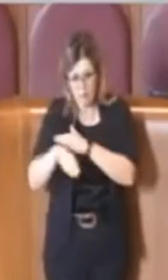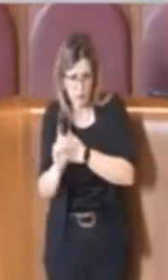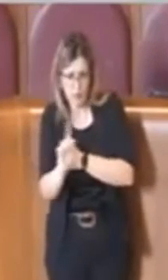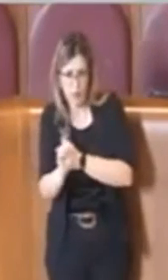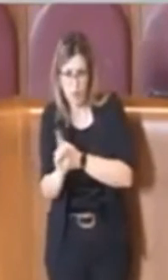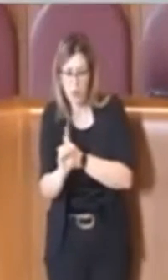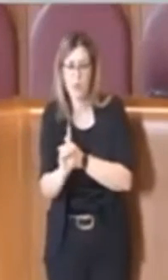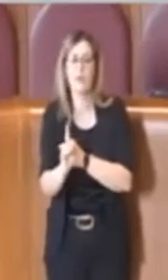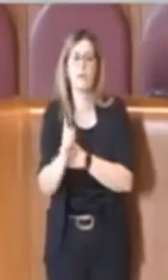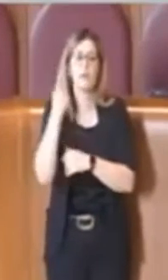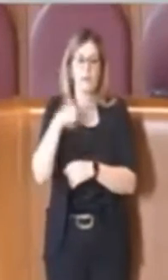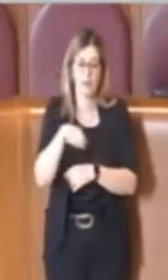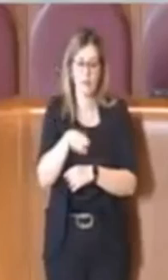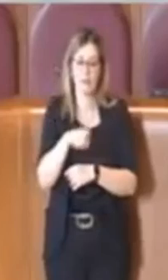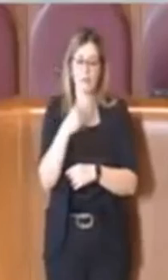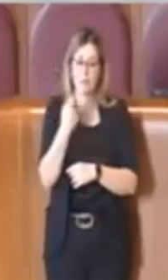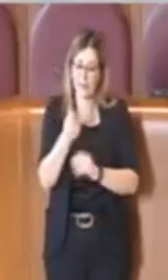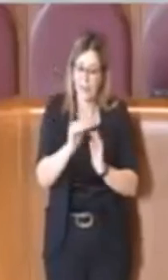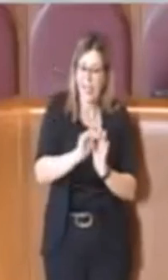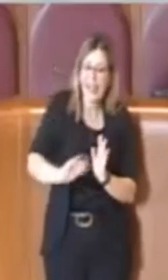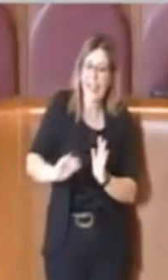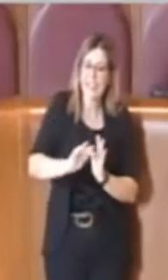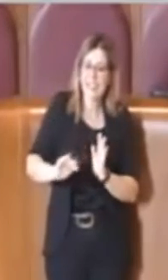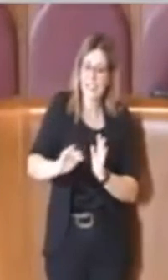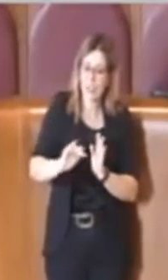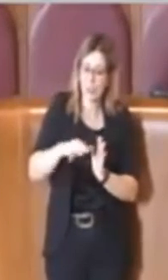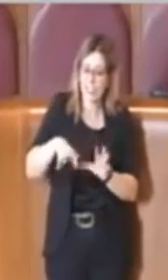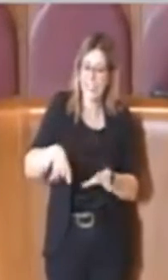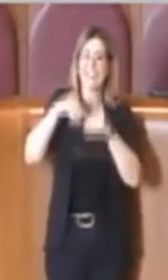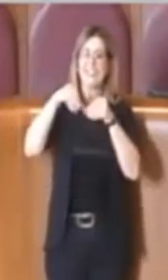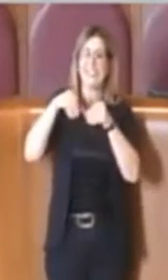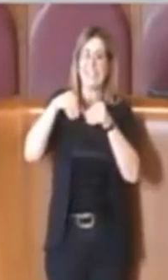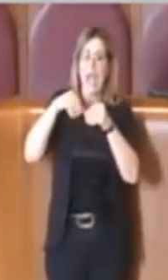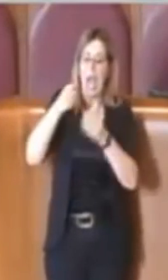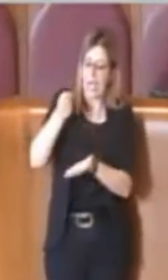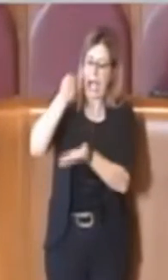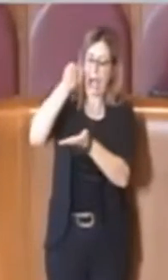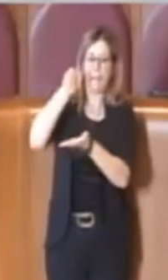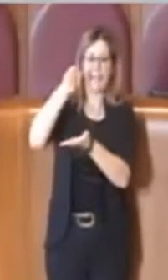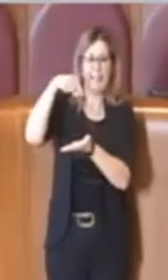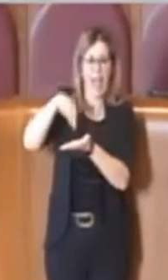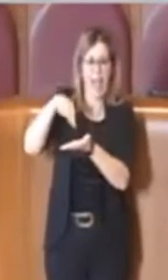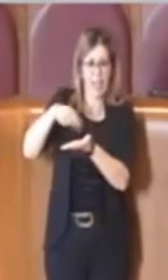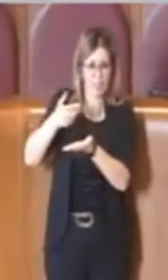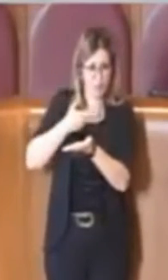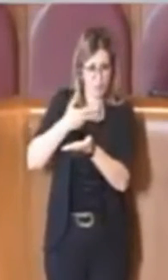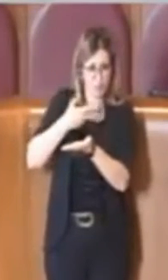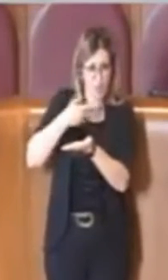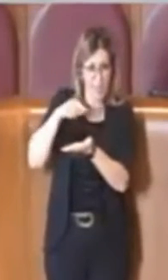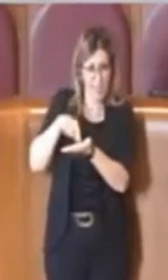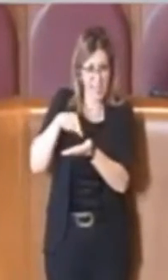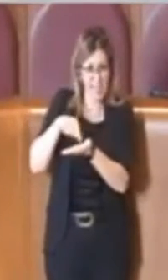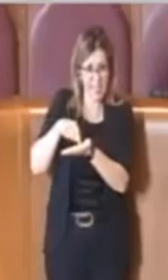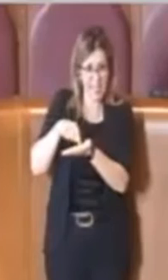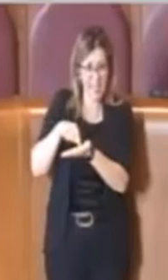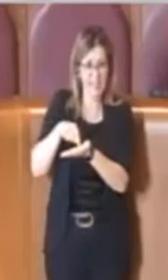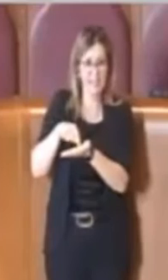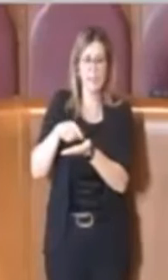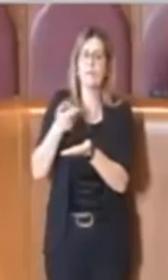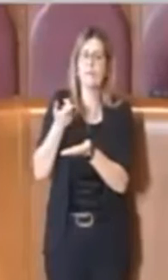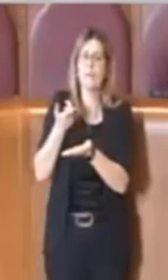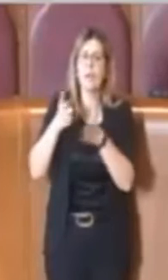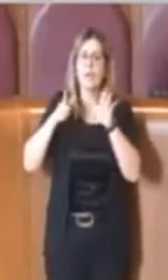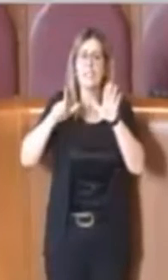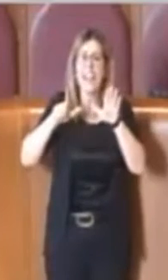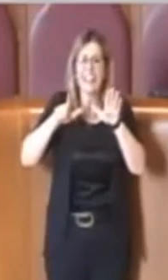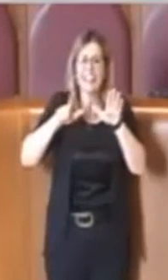che viene con i residui, i residui iniziali attivi che praticamente sono di circa 7